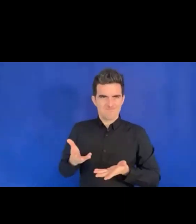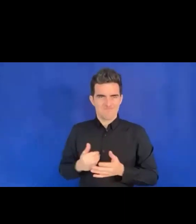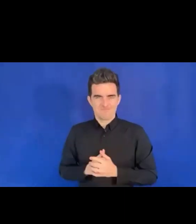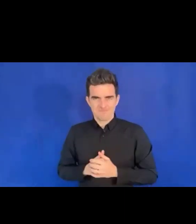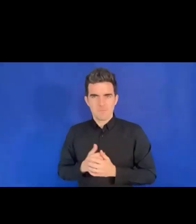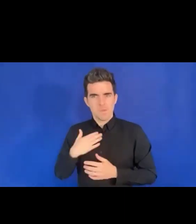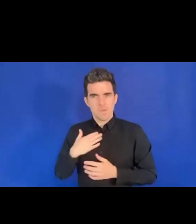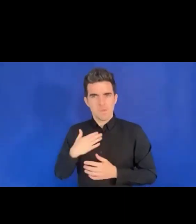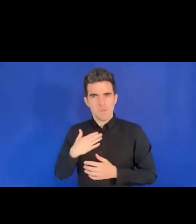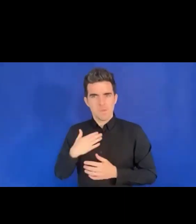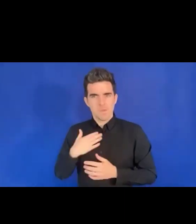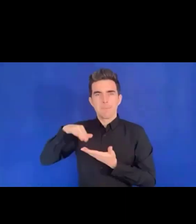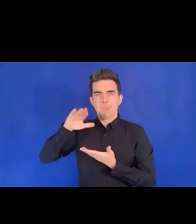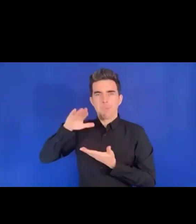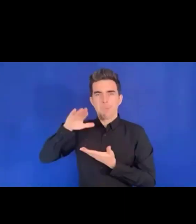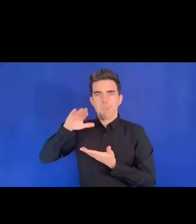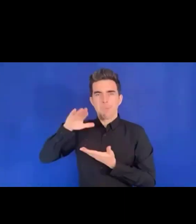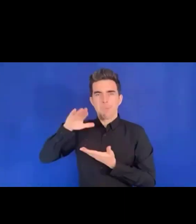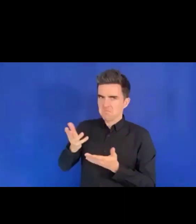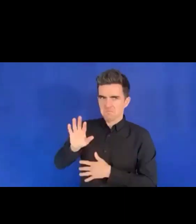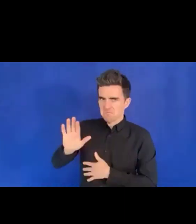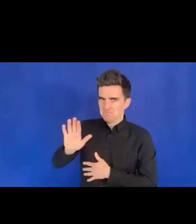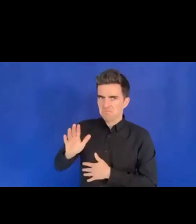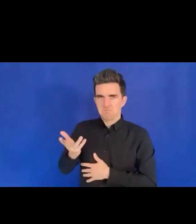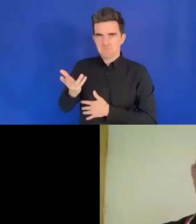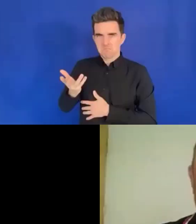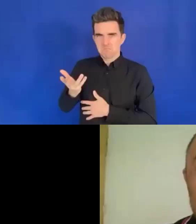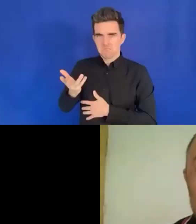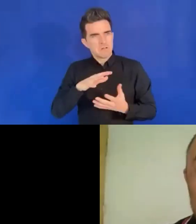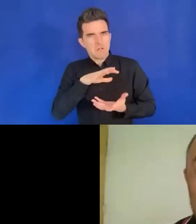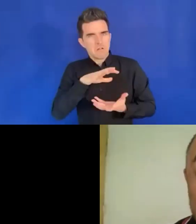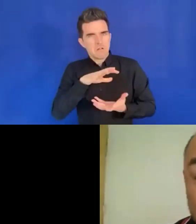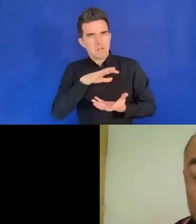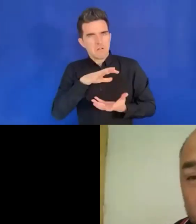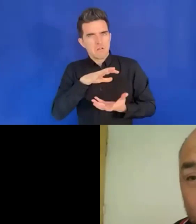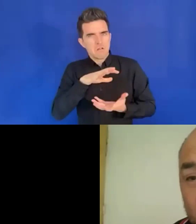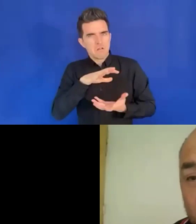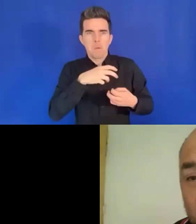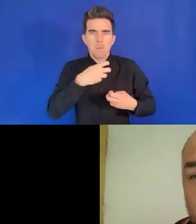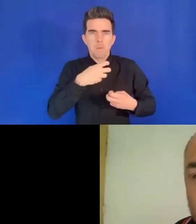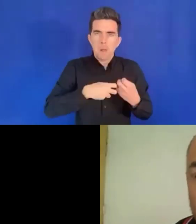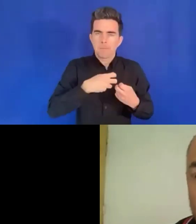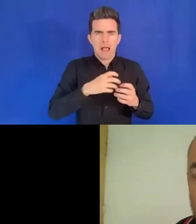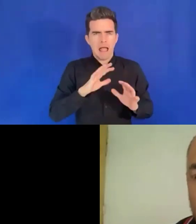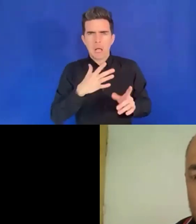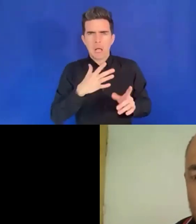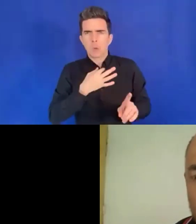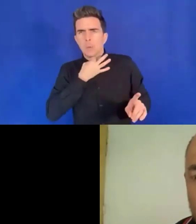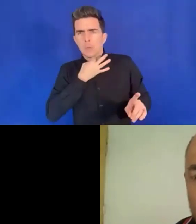risques de catastrophe. Ceci étant dit, vous avez la parole, Carole. Souhaitons-lui la bienvenue, Carlos.